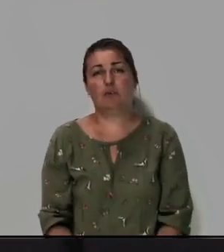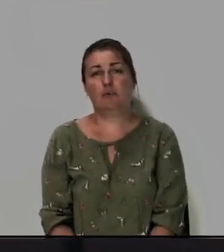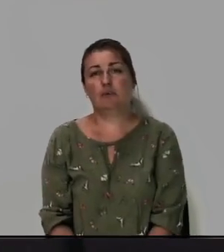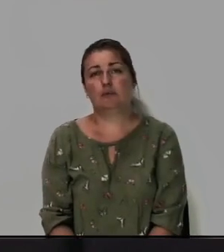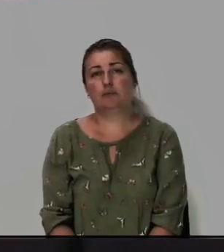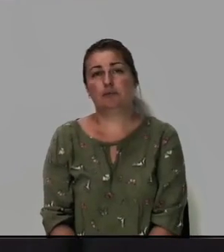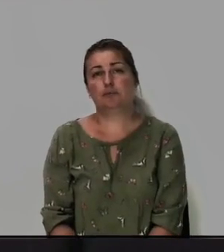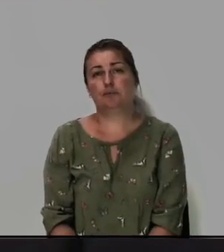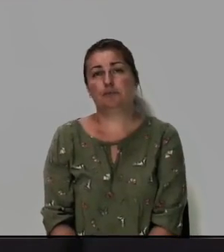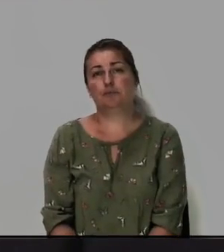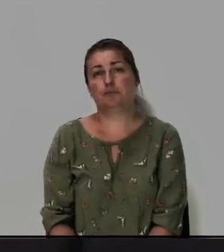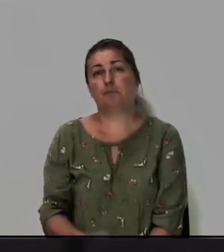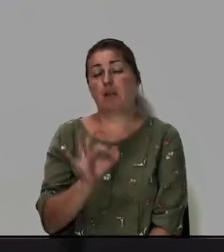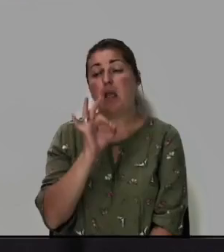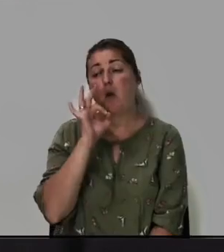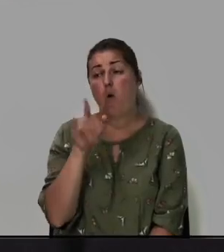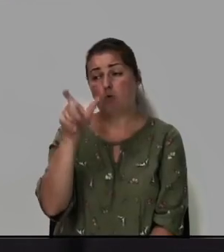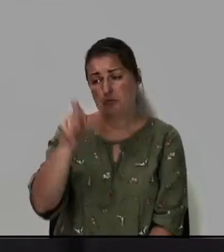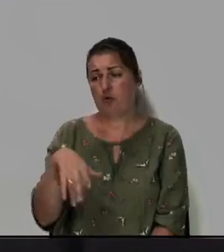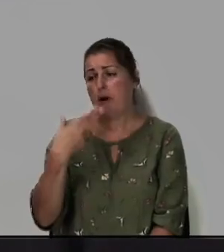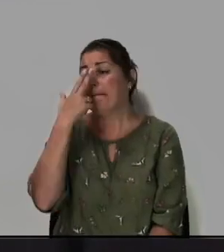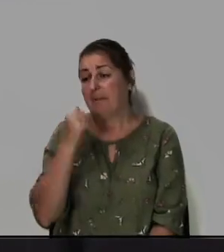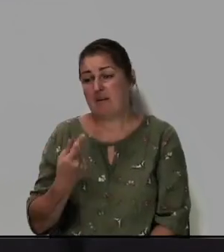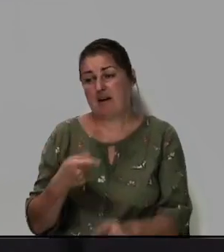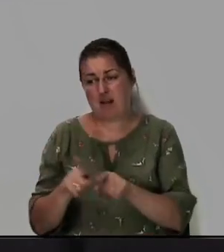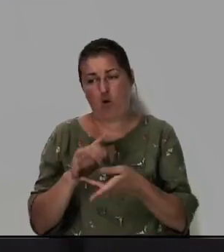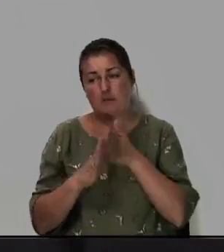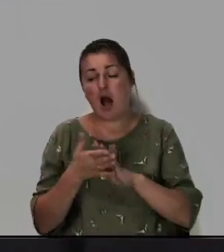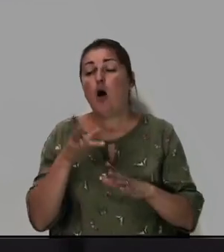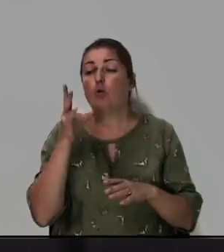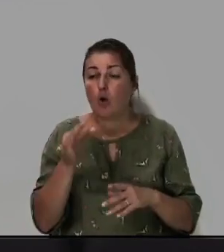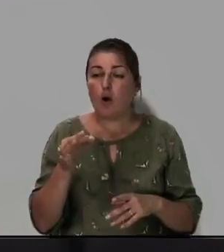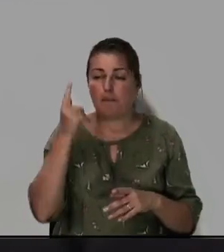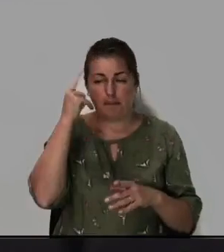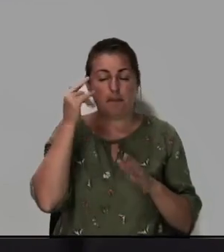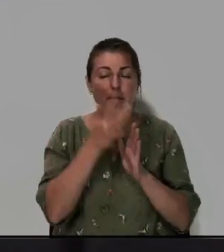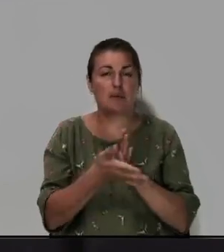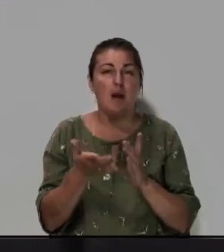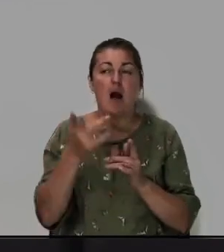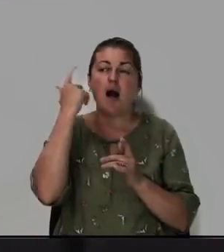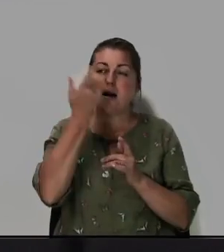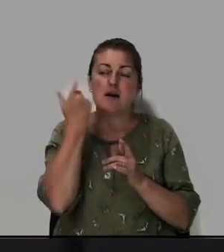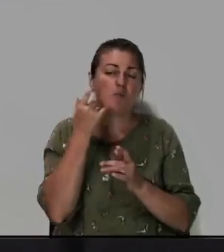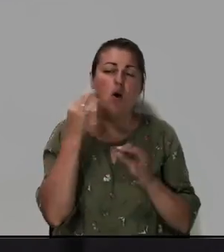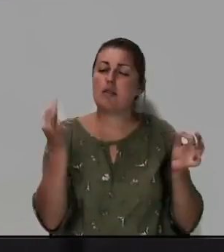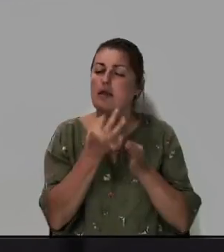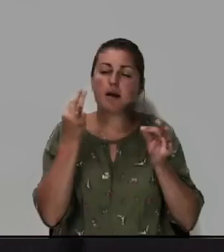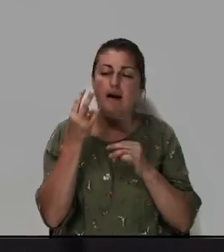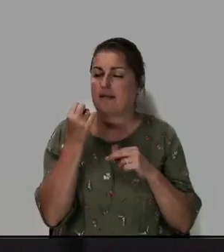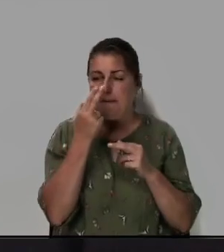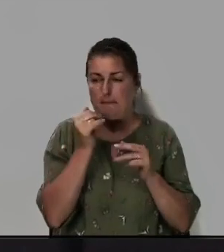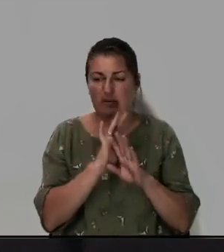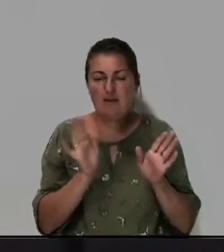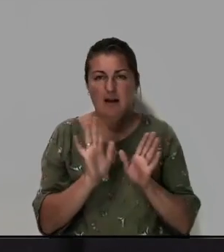И он привык к этим ситуациям. Но, понимаете, Господь никогда не привыкает.